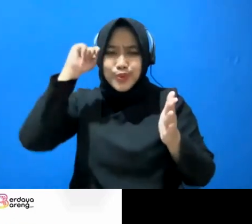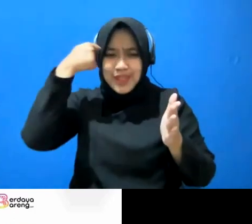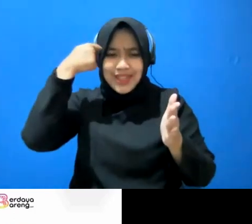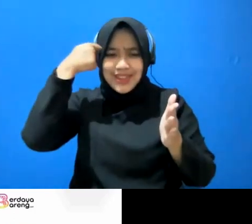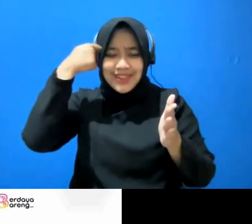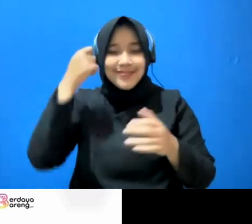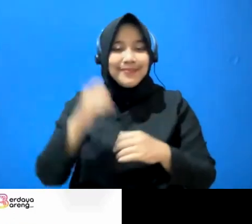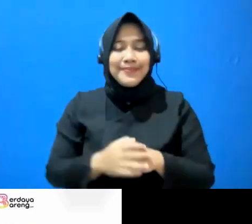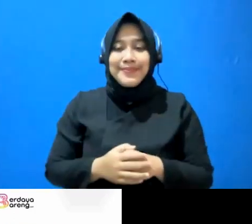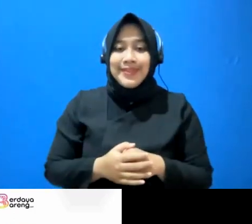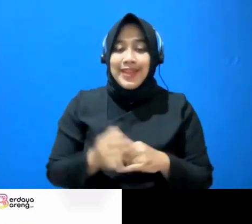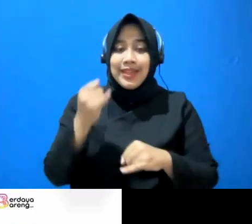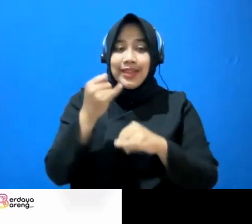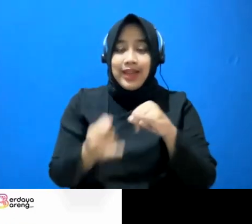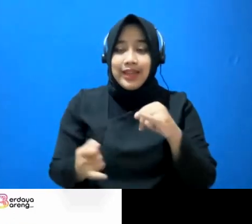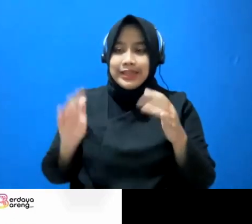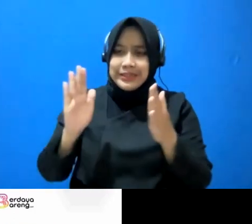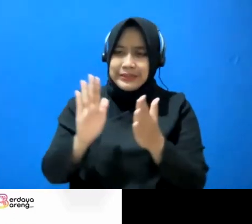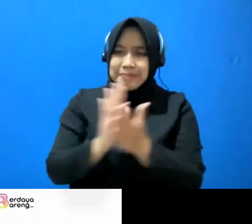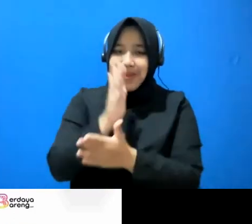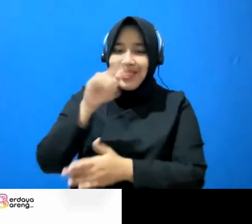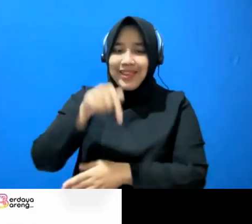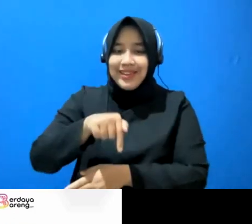terakhir dalam kesempatan ini